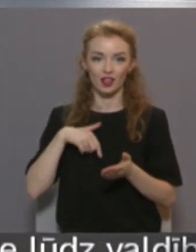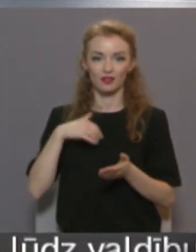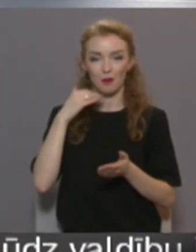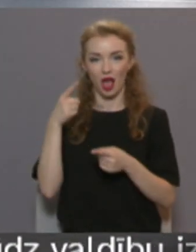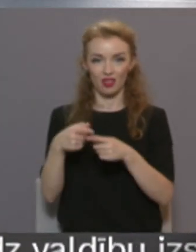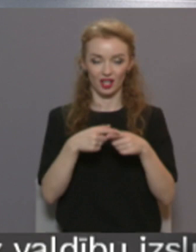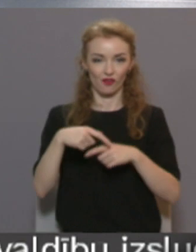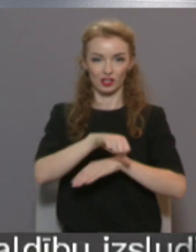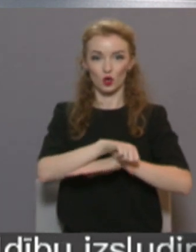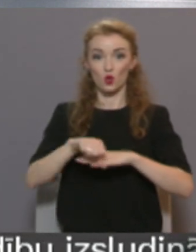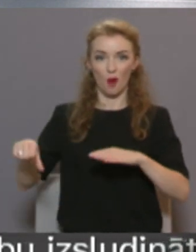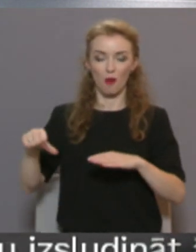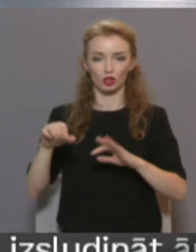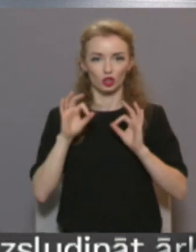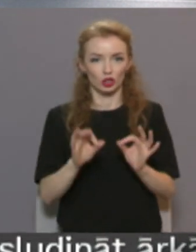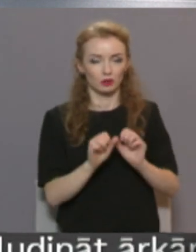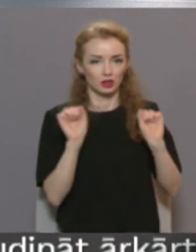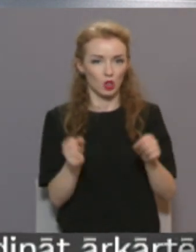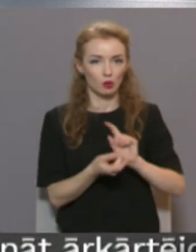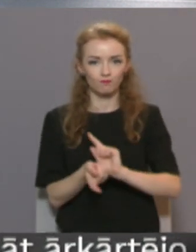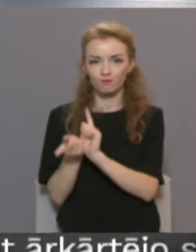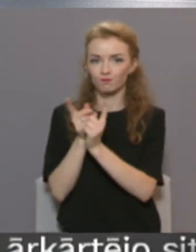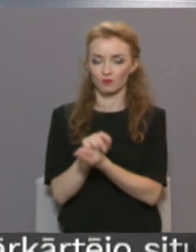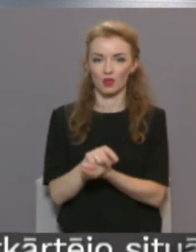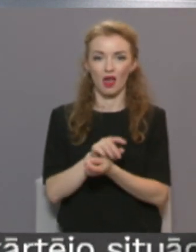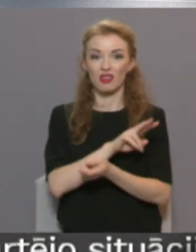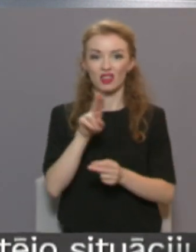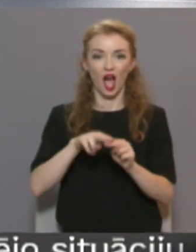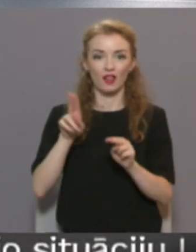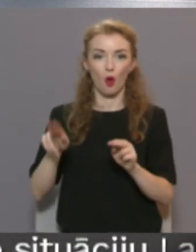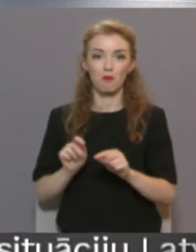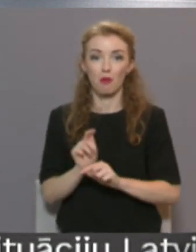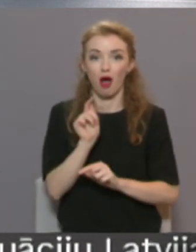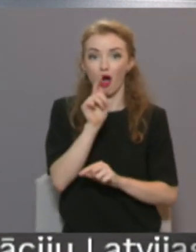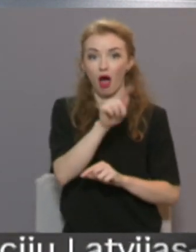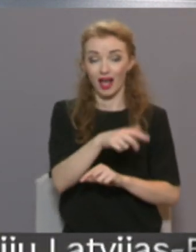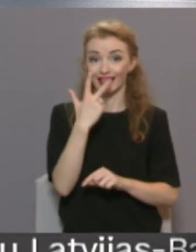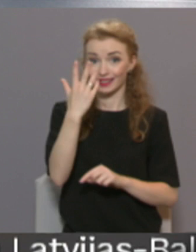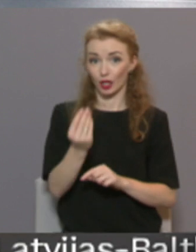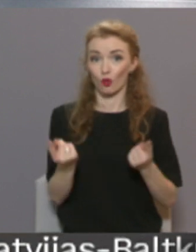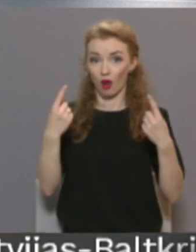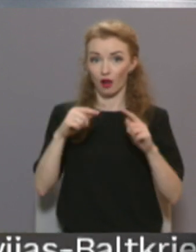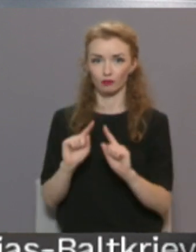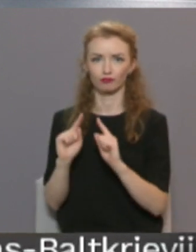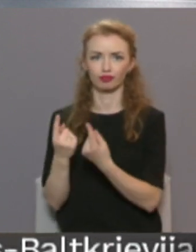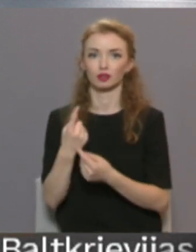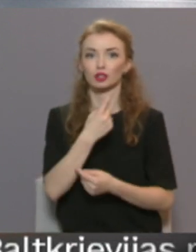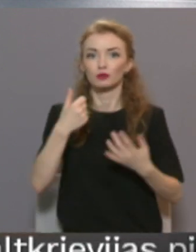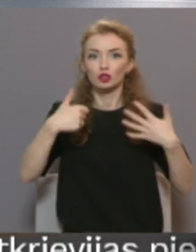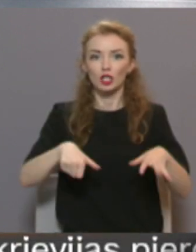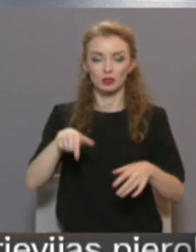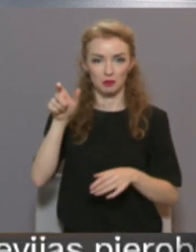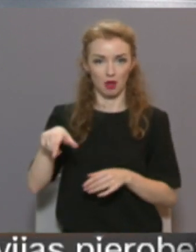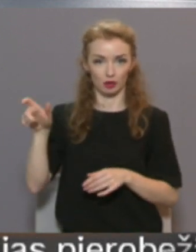nogalē krasi sācinājusies. Par robežas neatļautas čersošanu trīsdienu laikā aizturētas jau 160 personas.